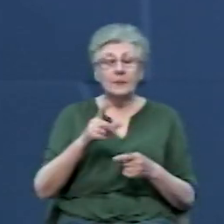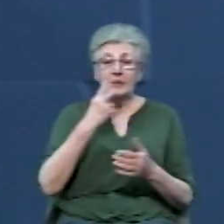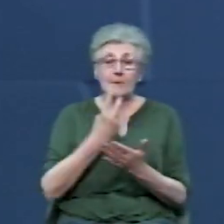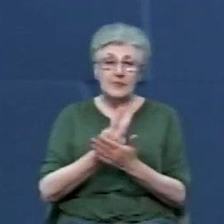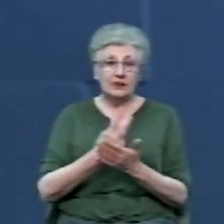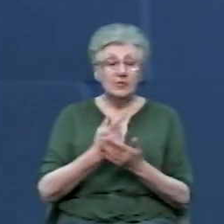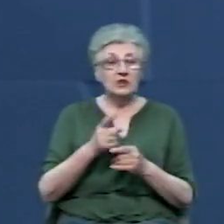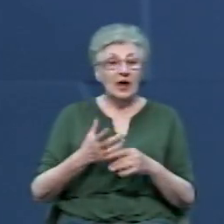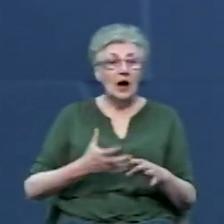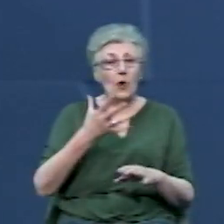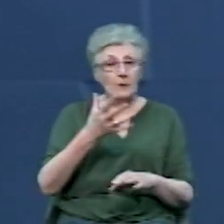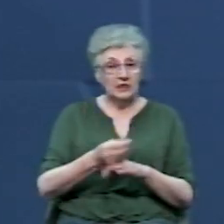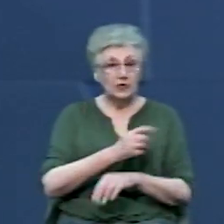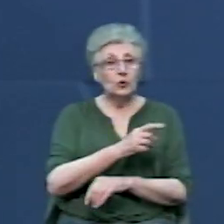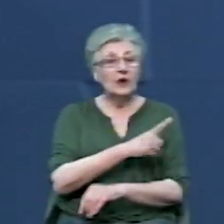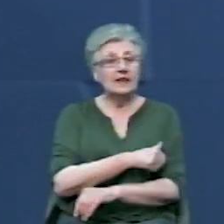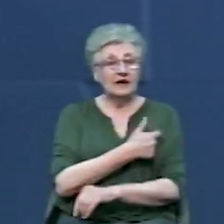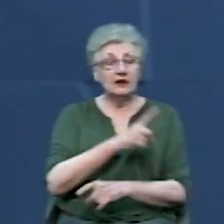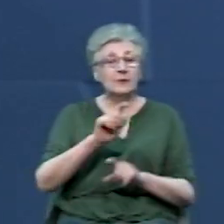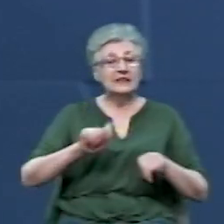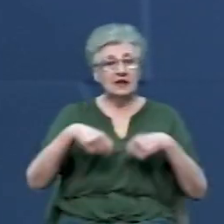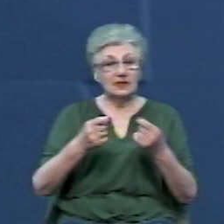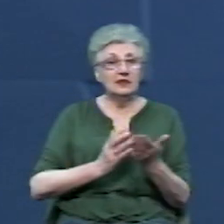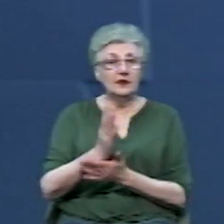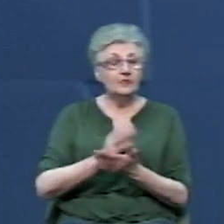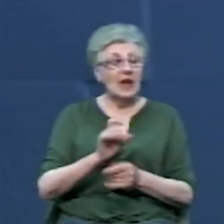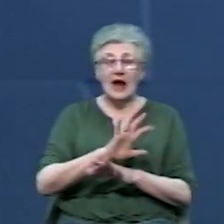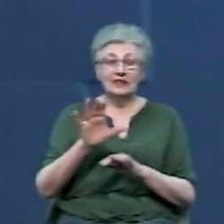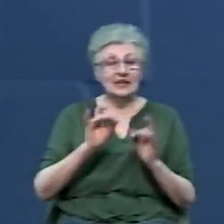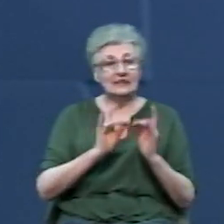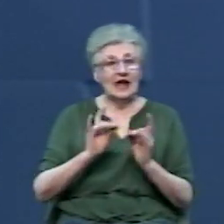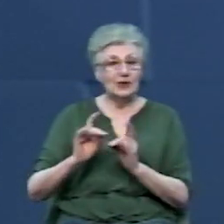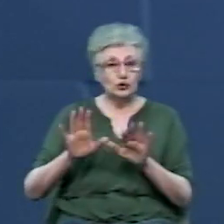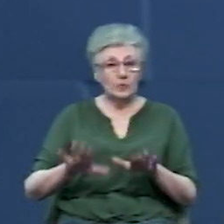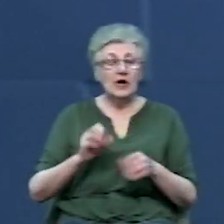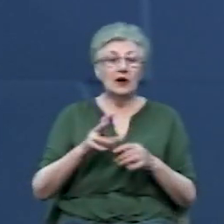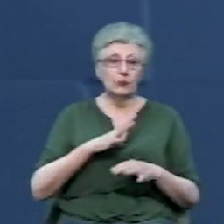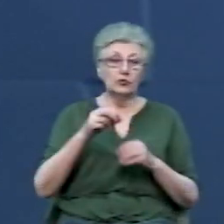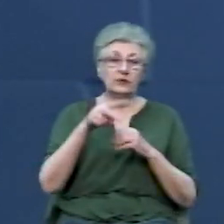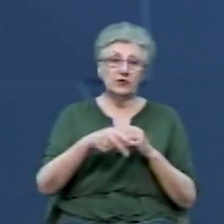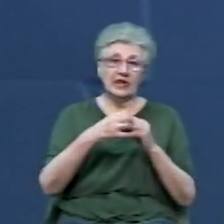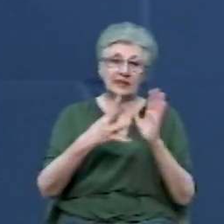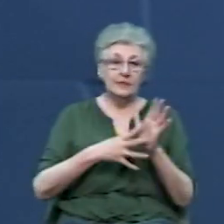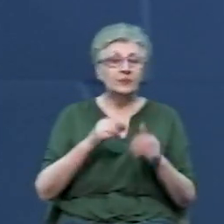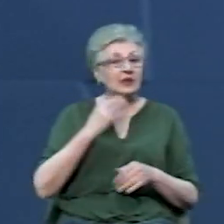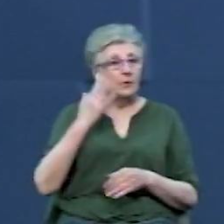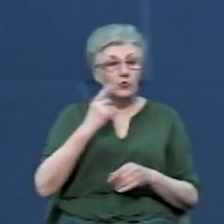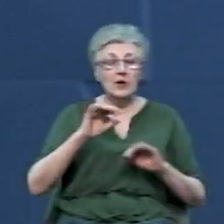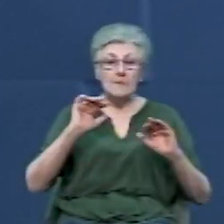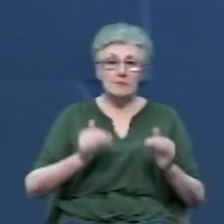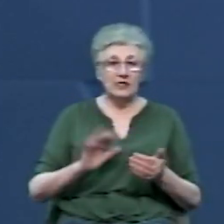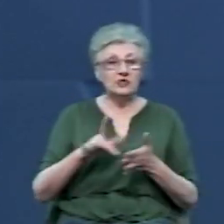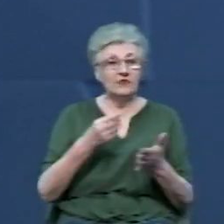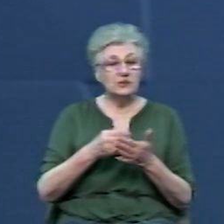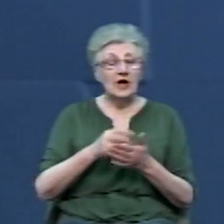оплату лікарням за надані послуги, а не утримання ліжкомість, як це було у 2019-му. На Буковині менше фінансування, ніж у